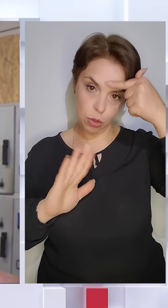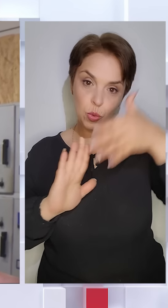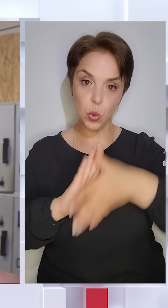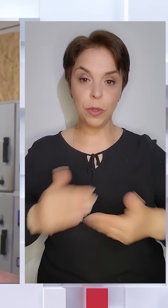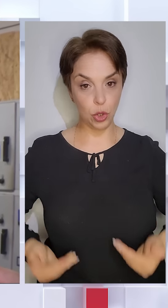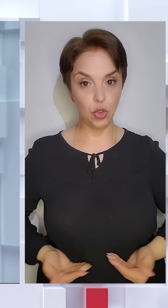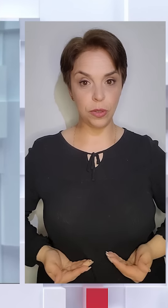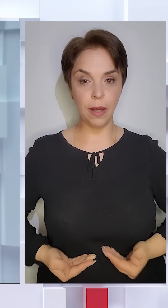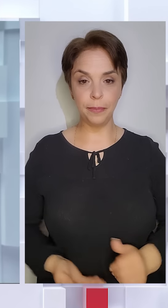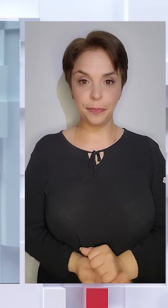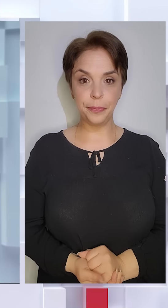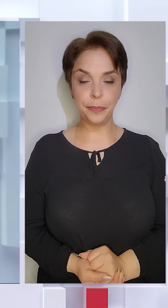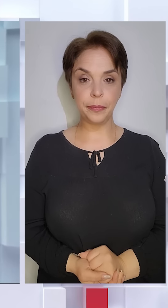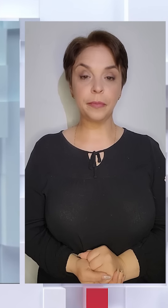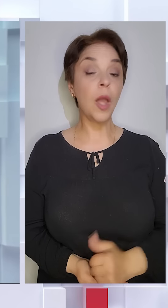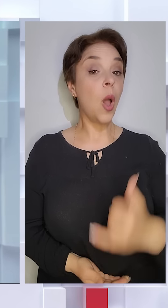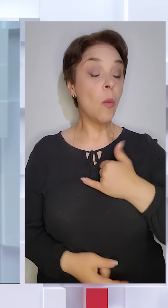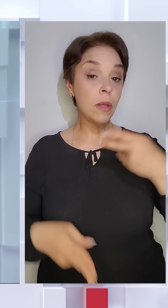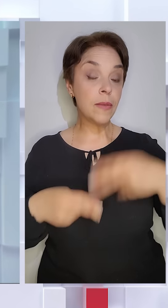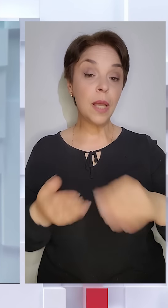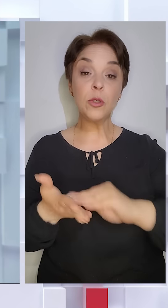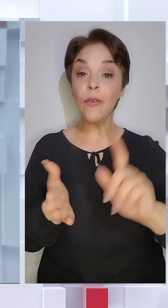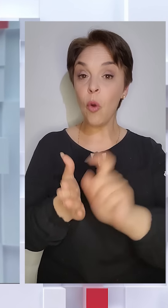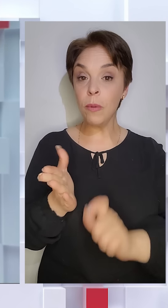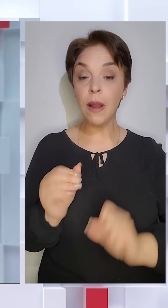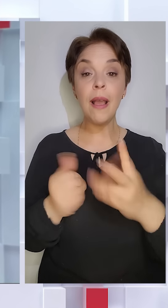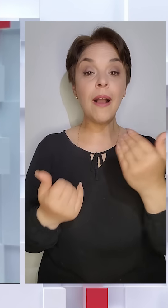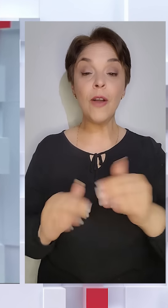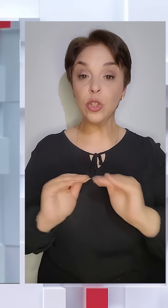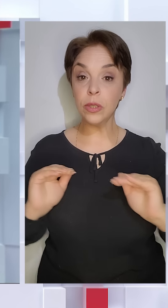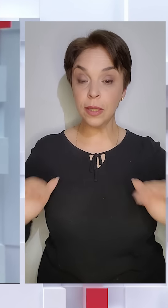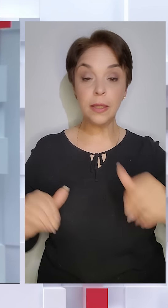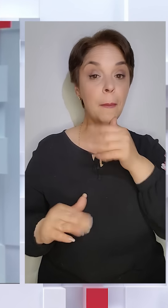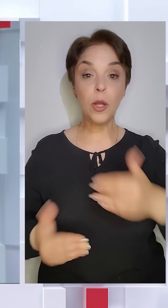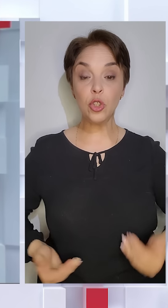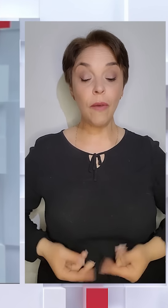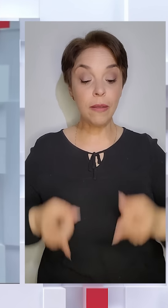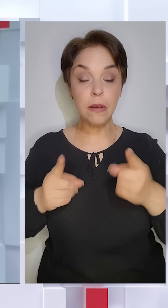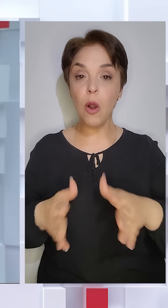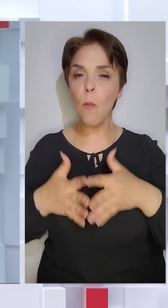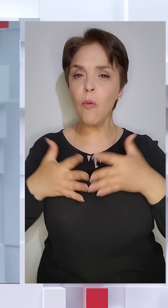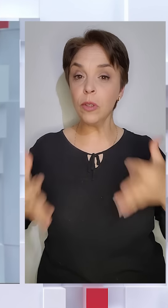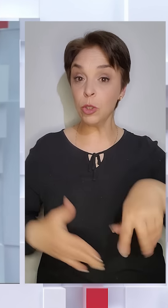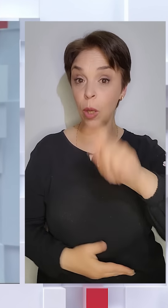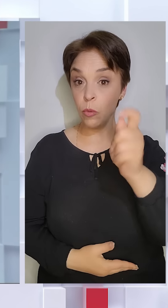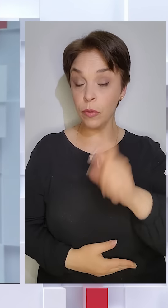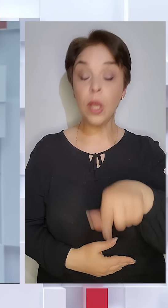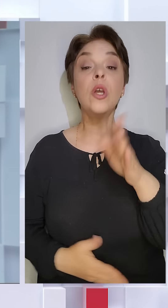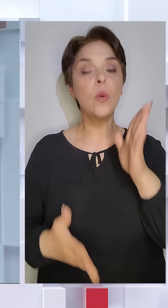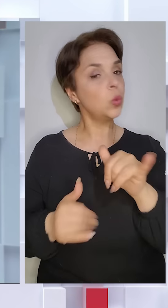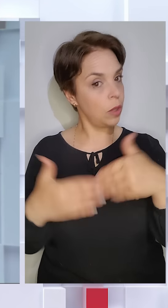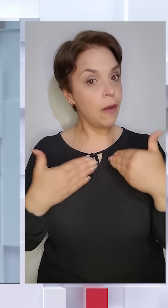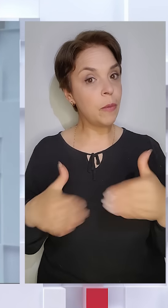життя. У мене все. Пишіть в коментарях, як ваші діти переживають реалії повномасштабної війни, чи будуть в них